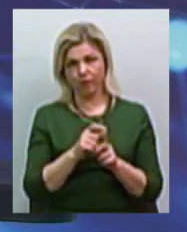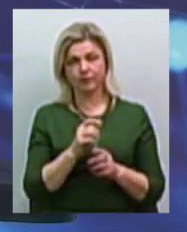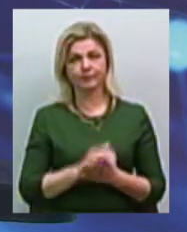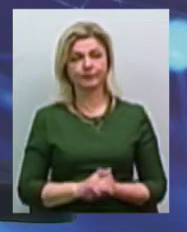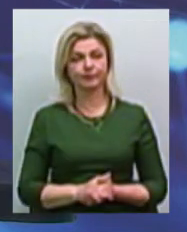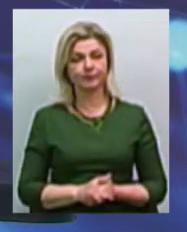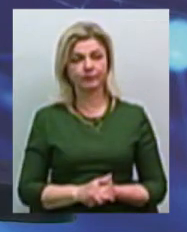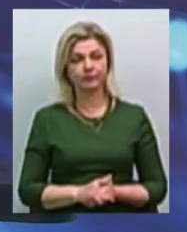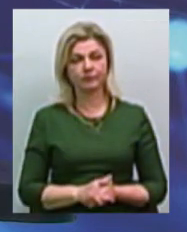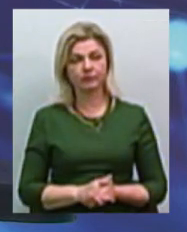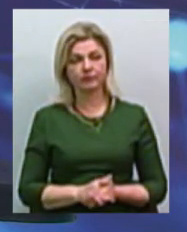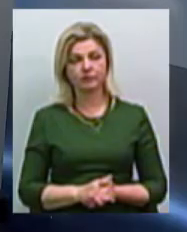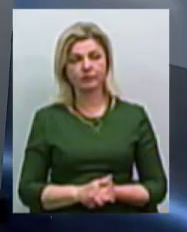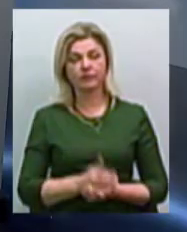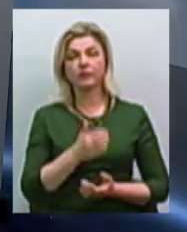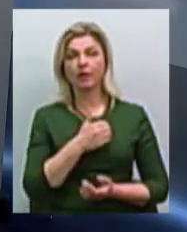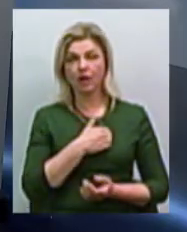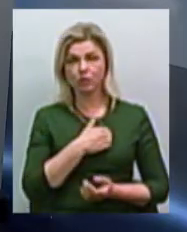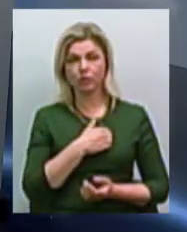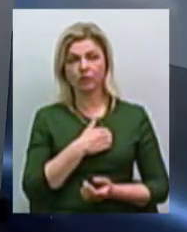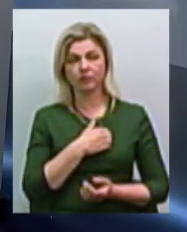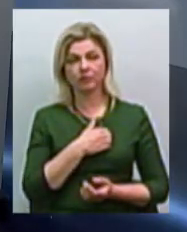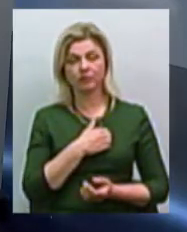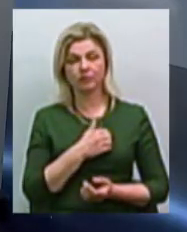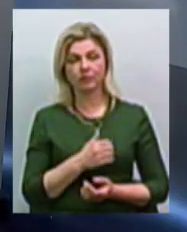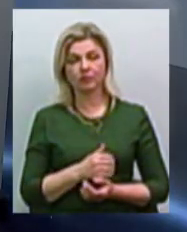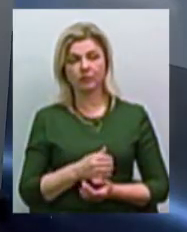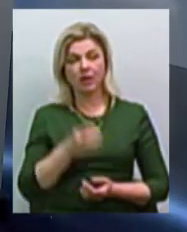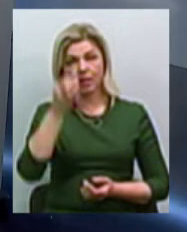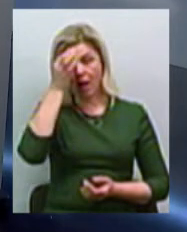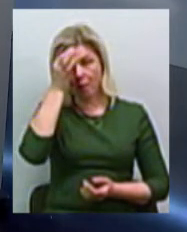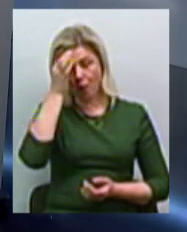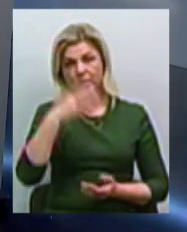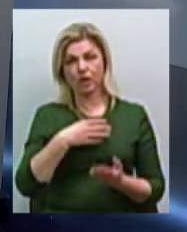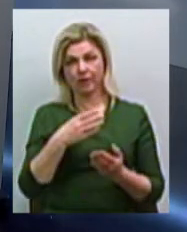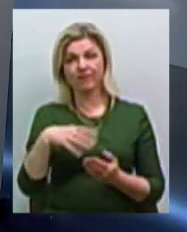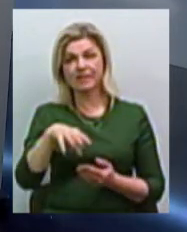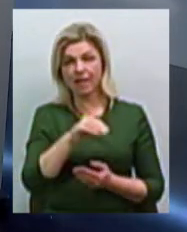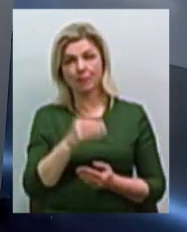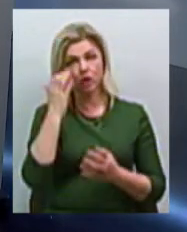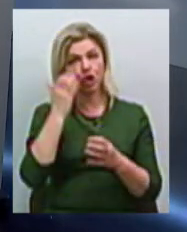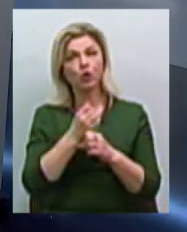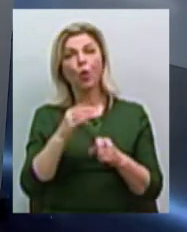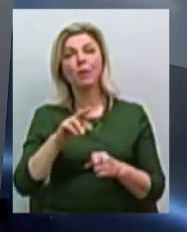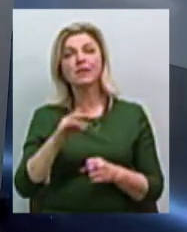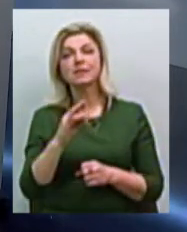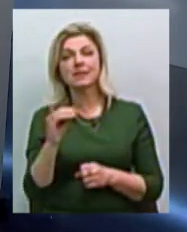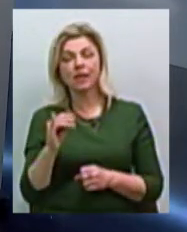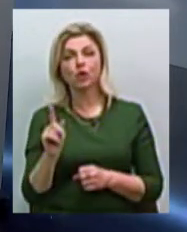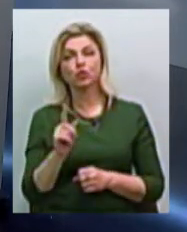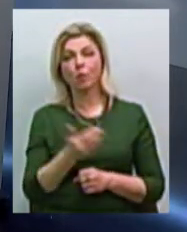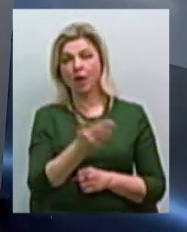хочу напомнить всіх своїх Чорнобильців і всім, щоб вони добре